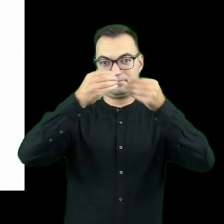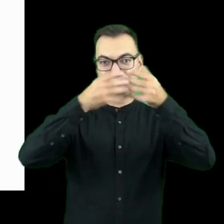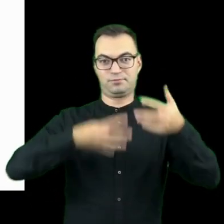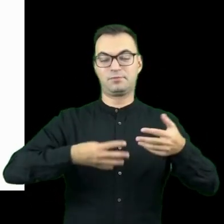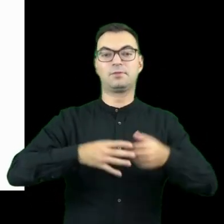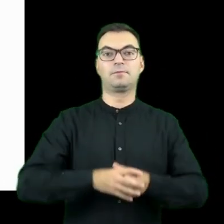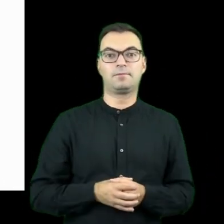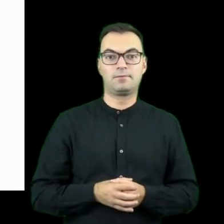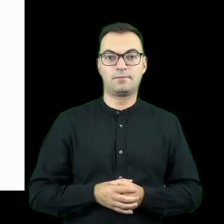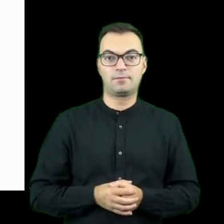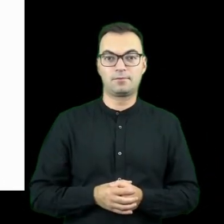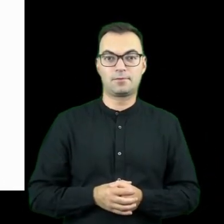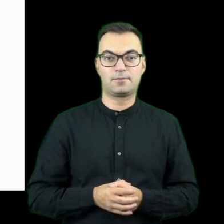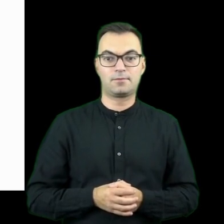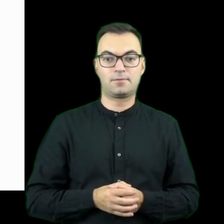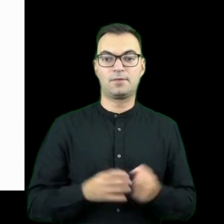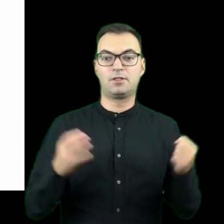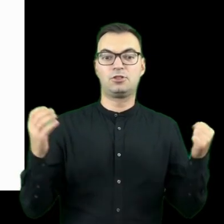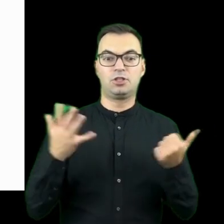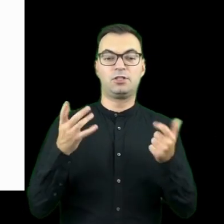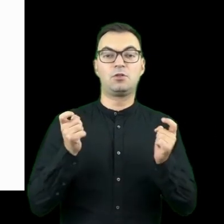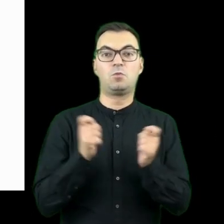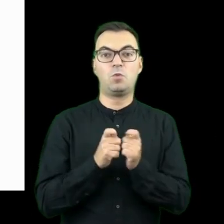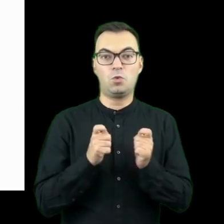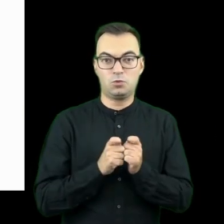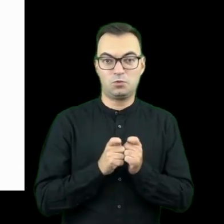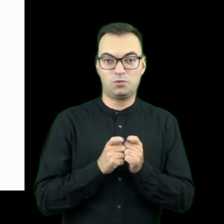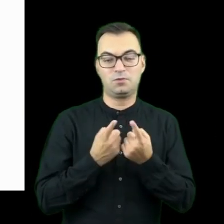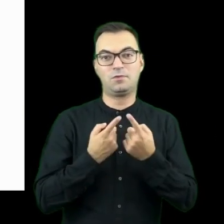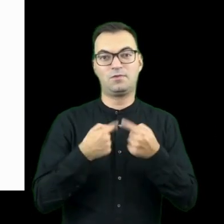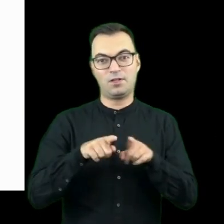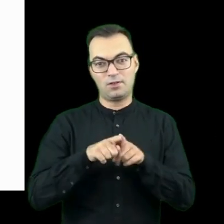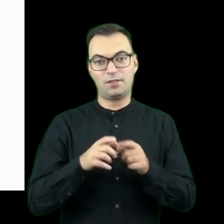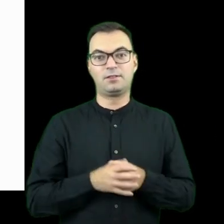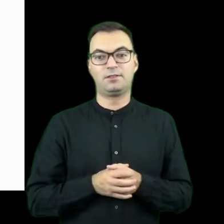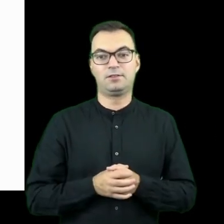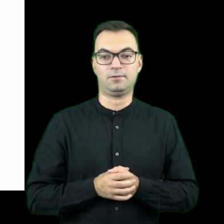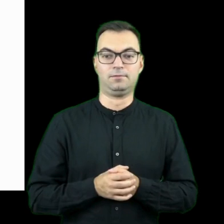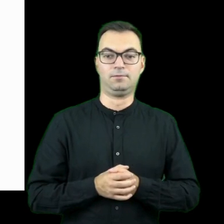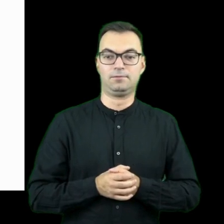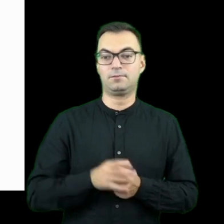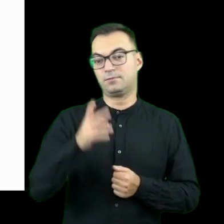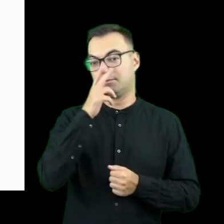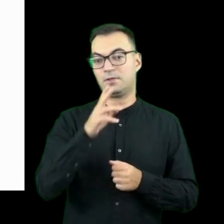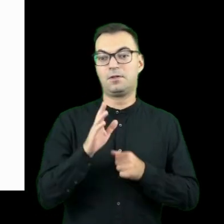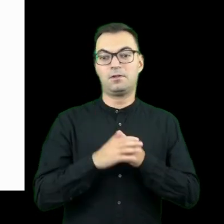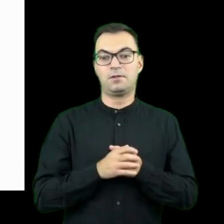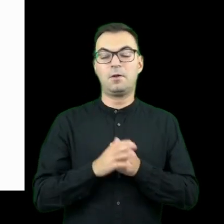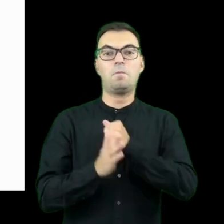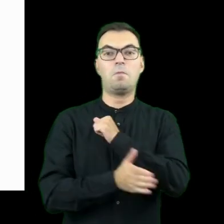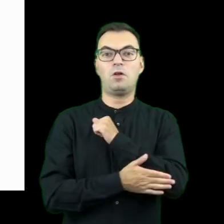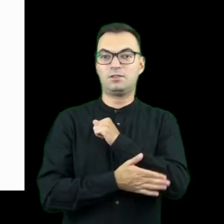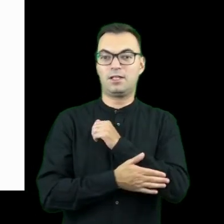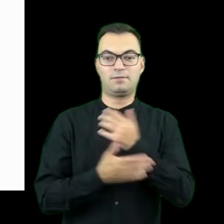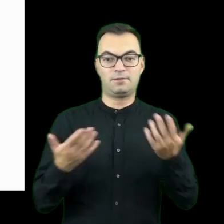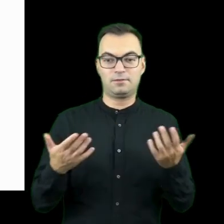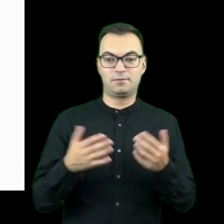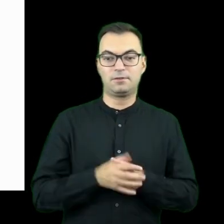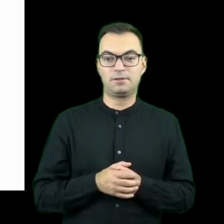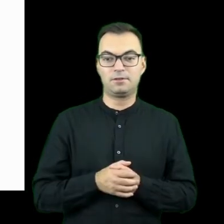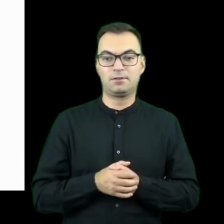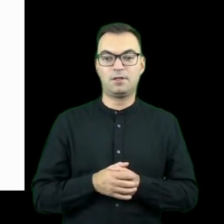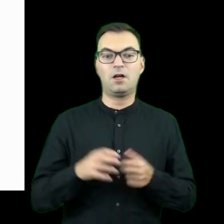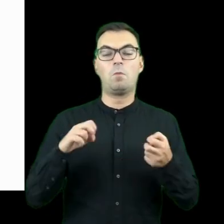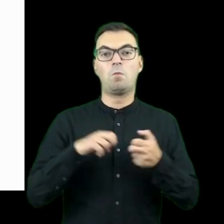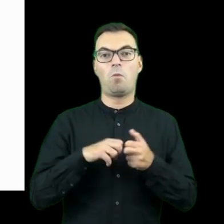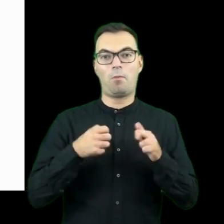z perspektywy tych sześciu punktów realizacji innowacji, żeby zobaczyć, że podstawą tego było